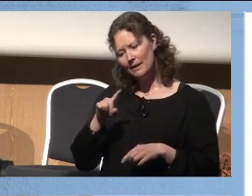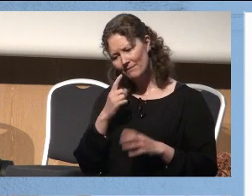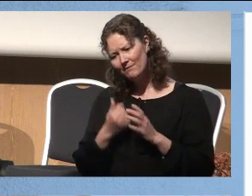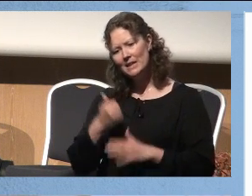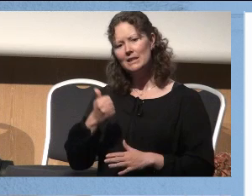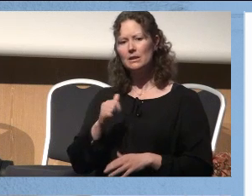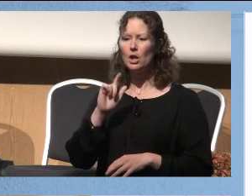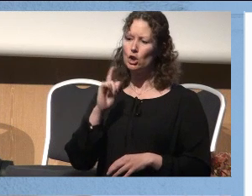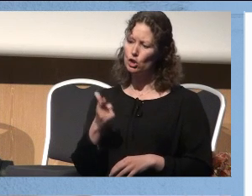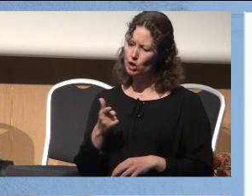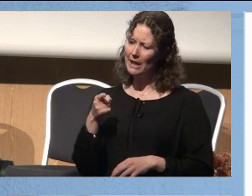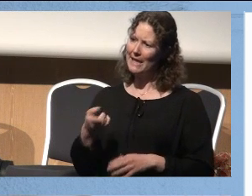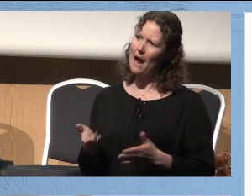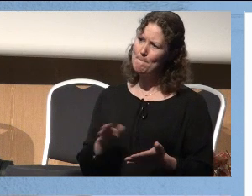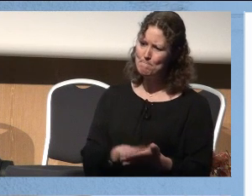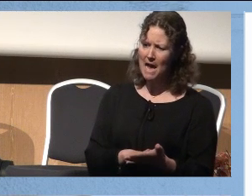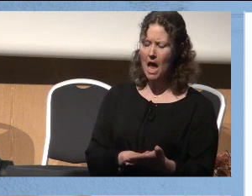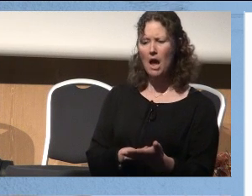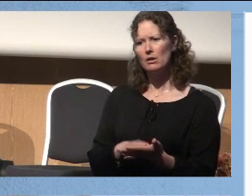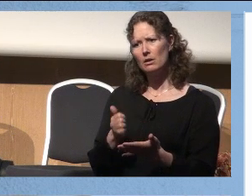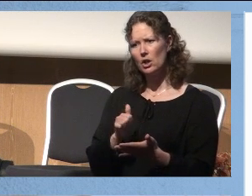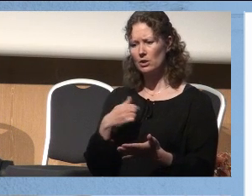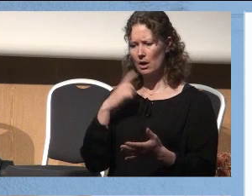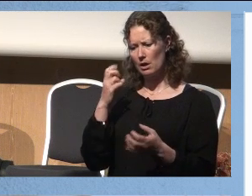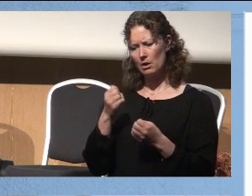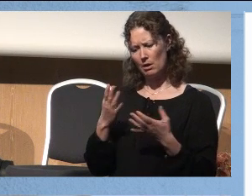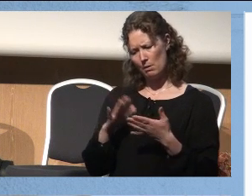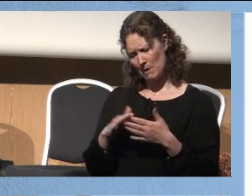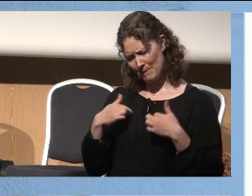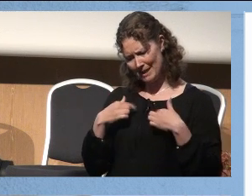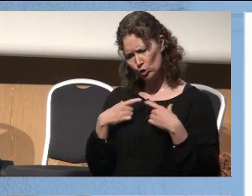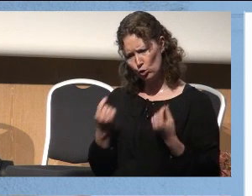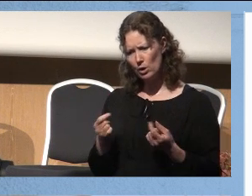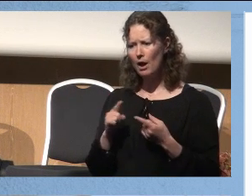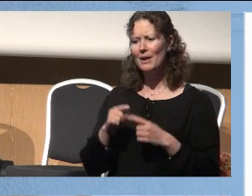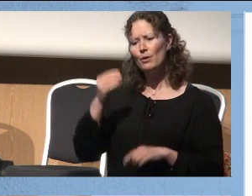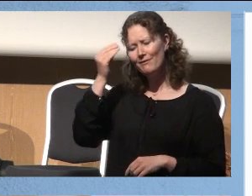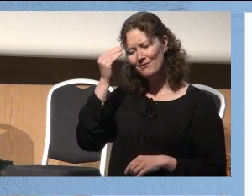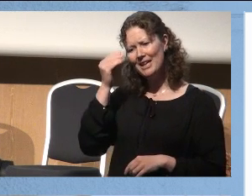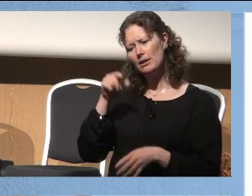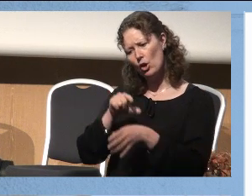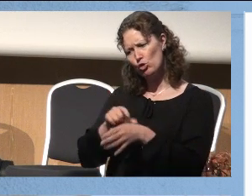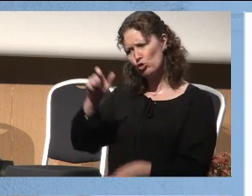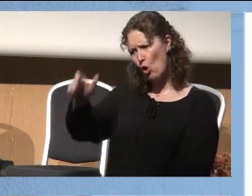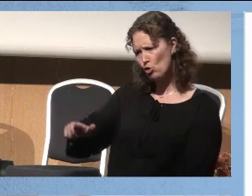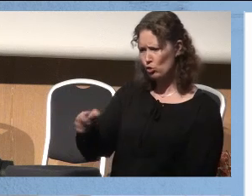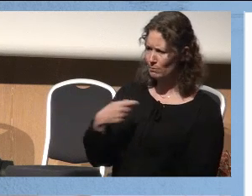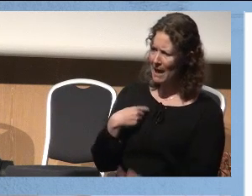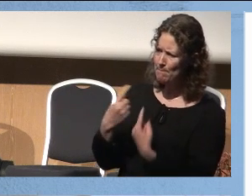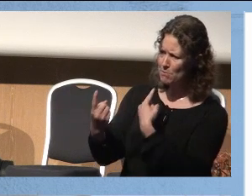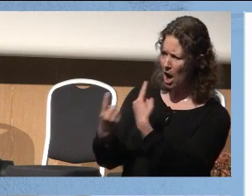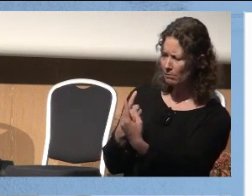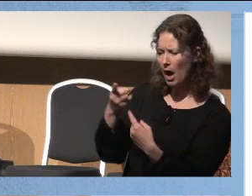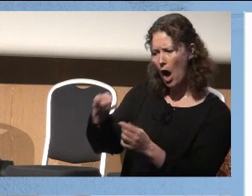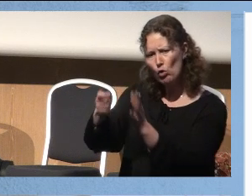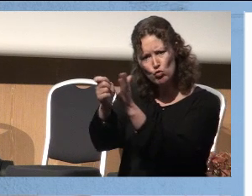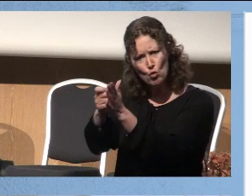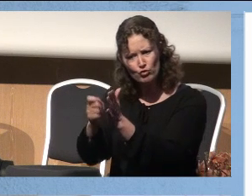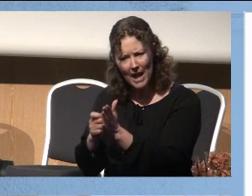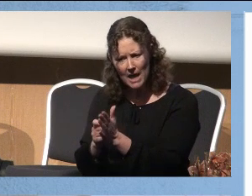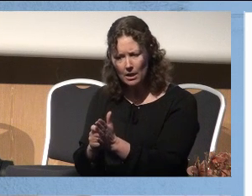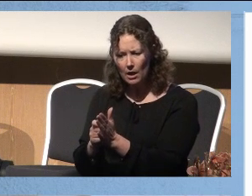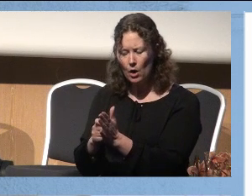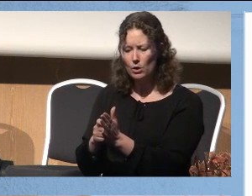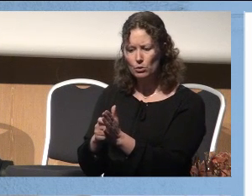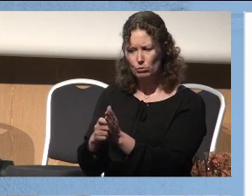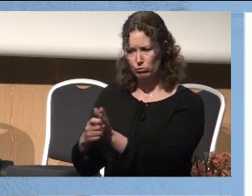viktigste, fordi at det er med, da kan jeg kanskje klare med den skjorta her, men det å vite at den doktoren jeg snakker med, noterer den av dette, og at jeg ikke